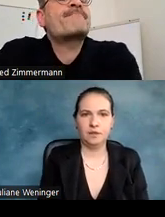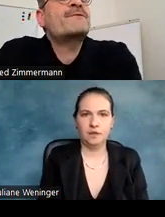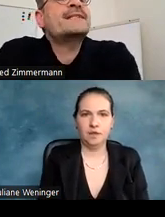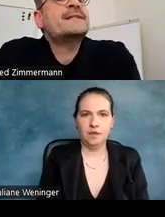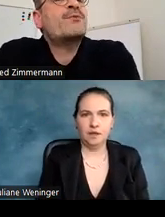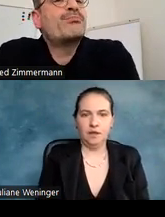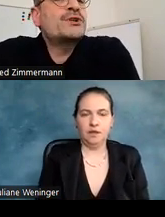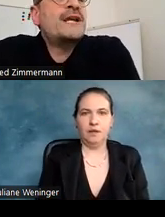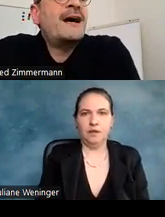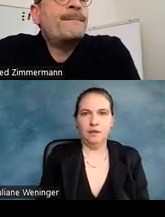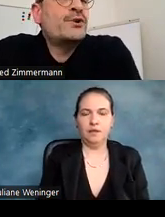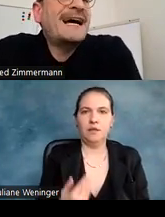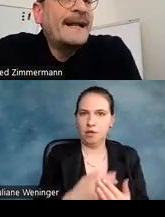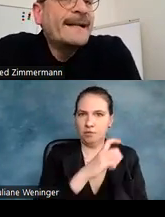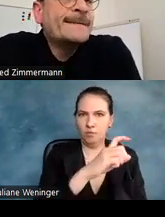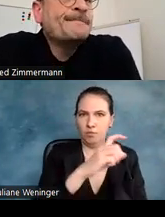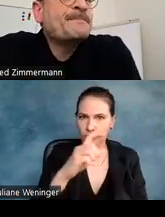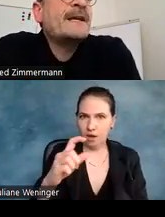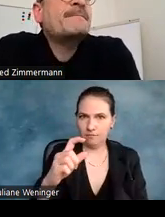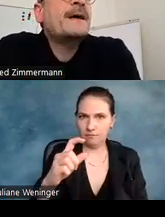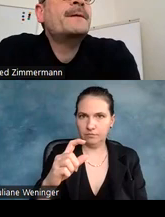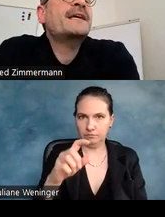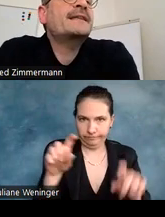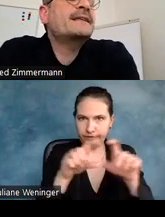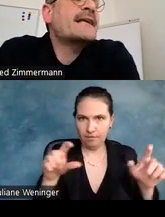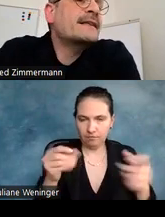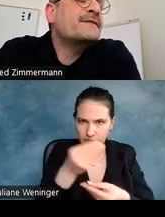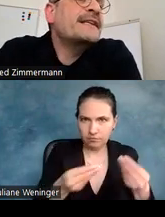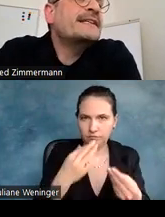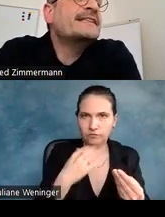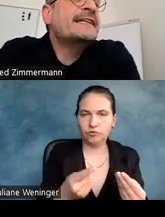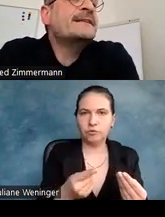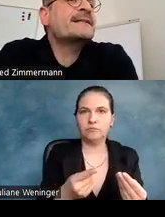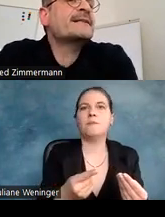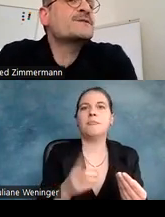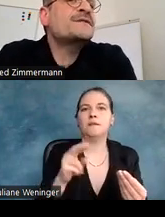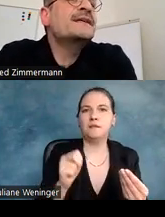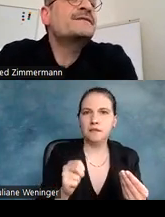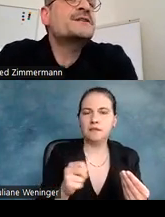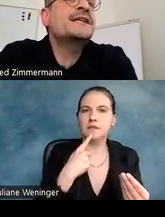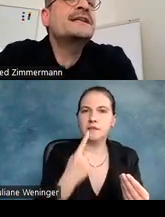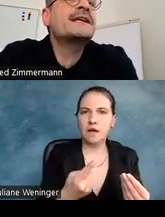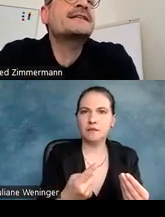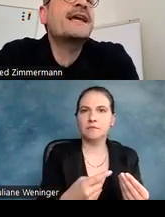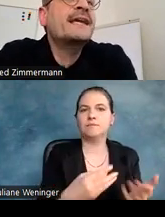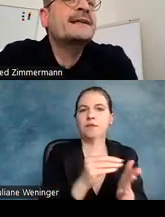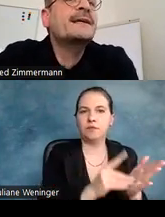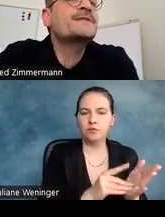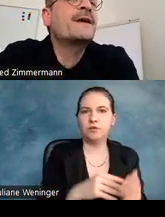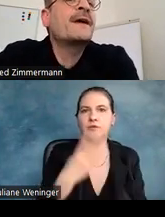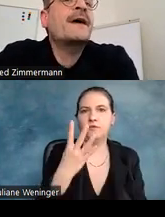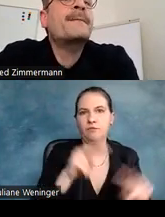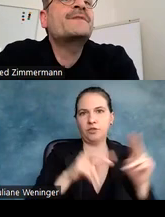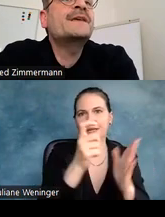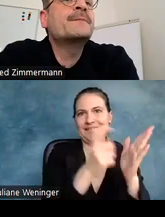Wenn wir uns jetzt über Buchstaben unterhalten, dann definiert die DIN, dass es also vier verschiedene Kriterien